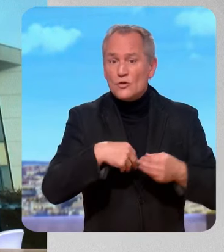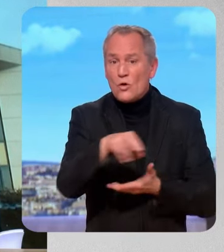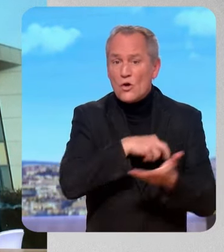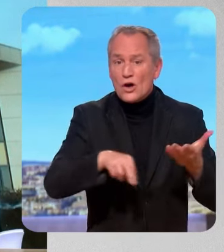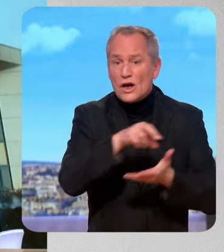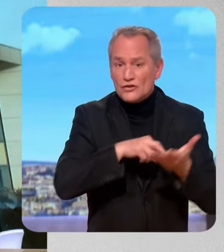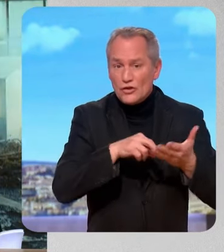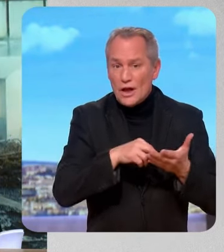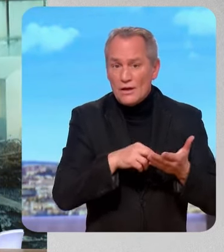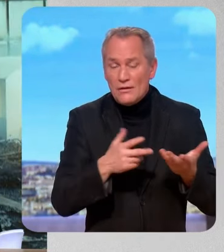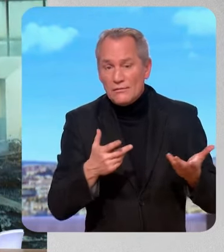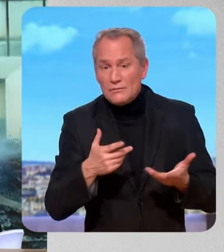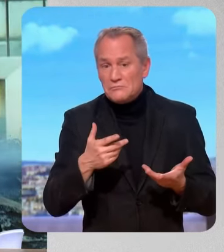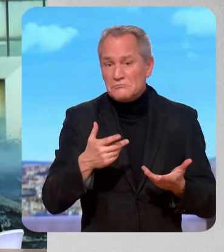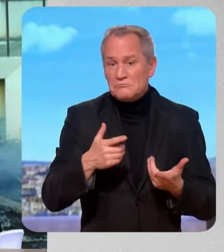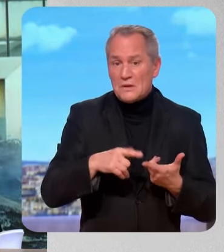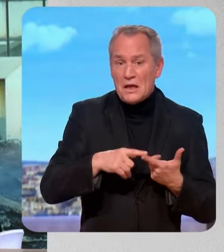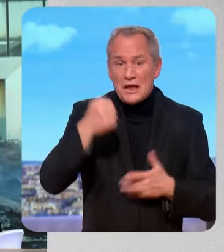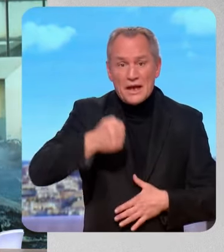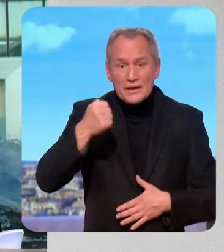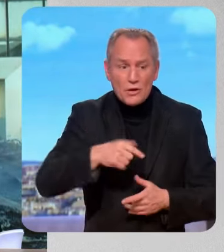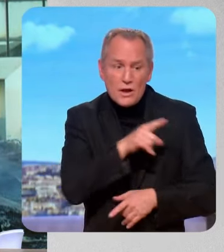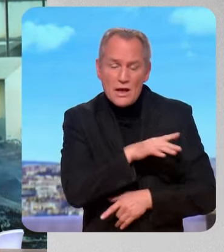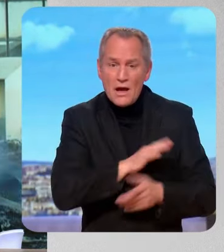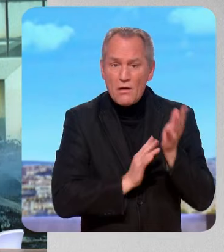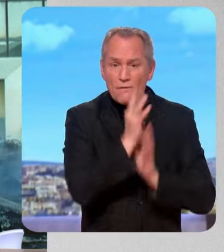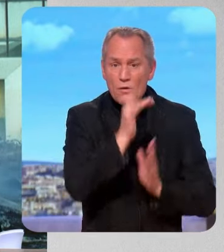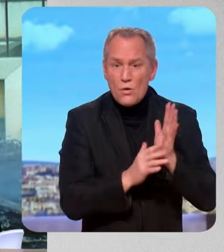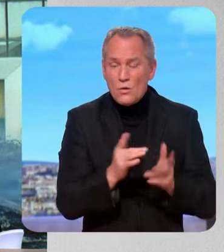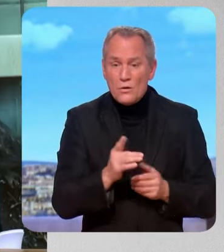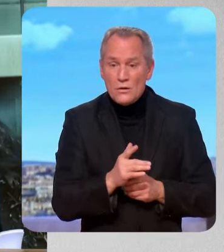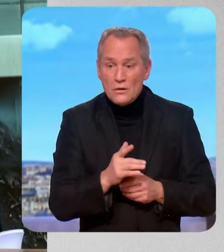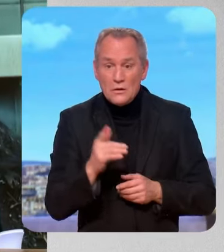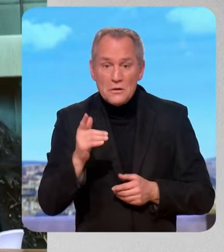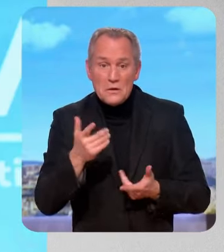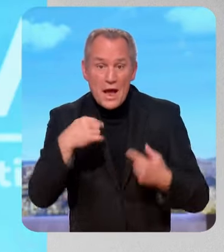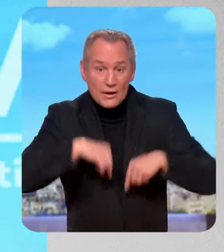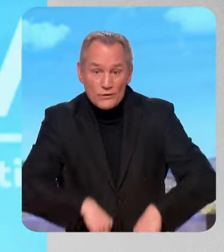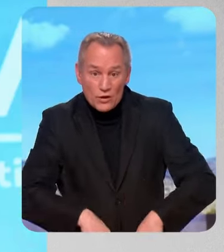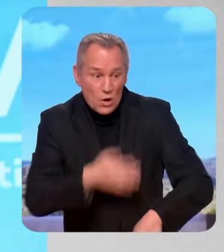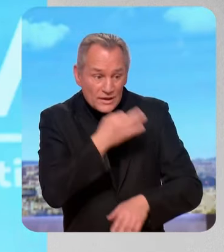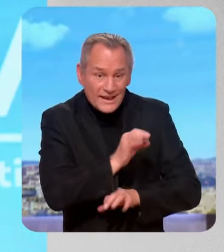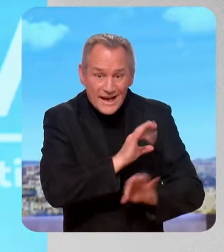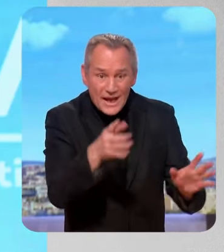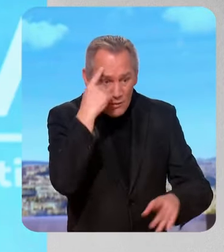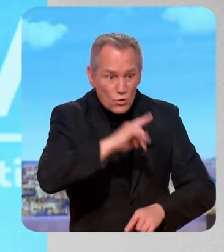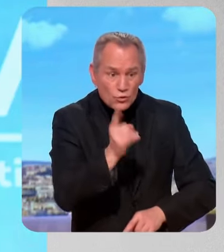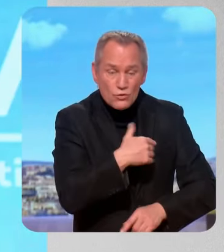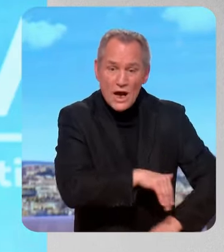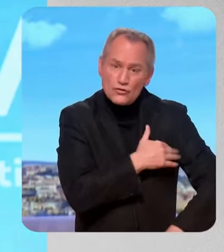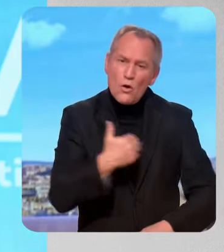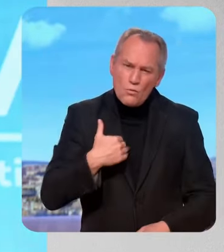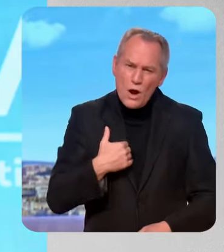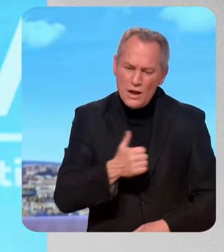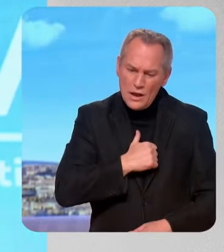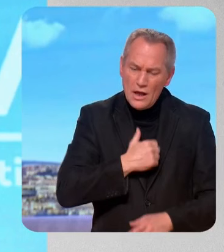'Adréal à Carcassonne, un bâtiment soufflé par un explosif. Pas un mot pour les agents. Il a fallu que je monte à la tribune de l'Assemblée pour leur rendre hommage.